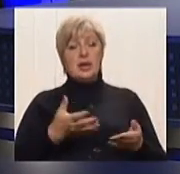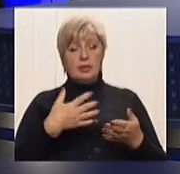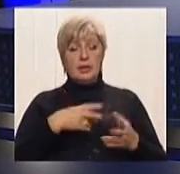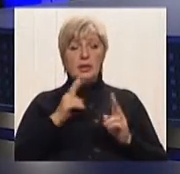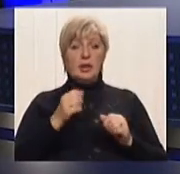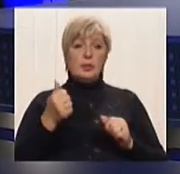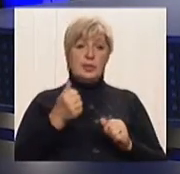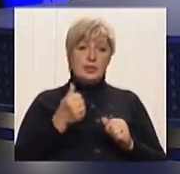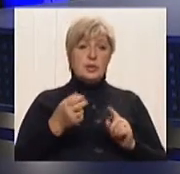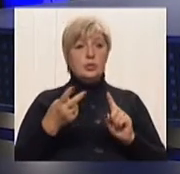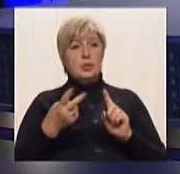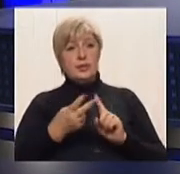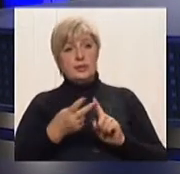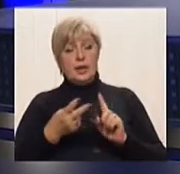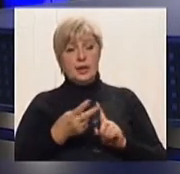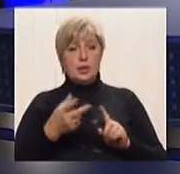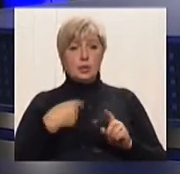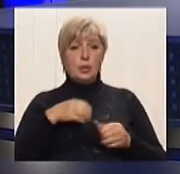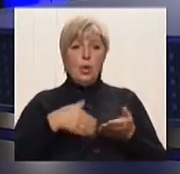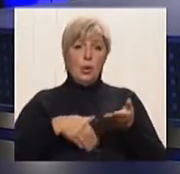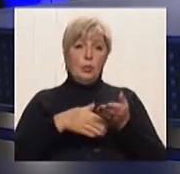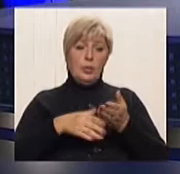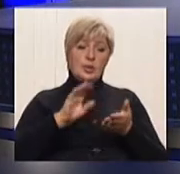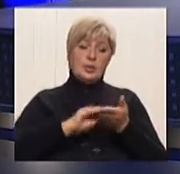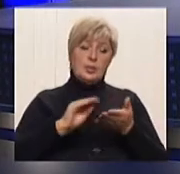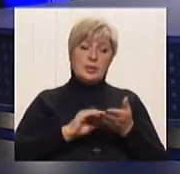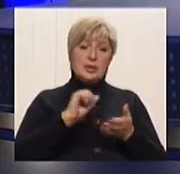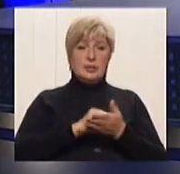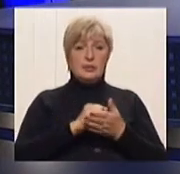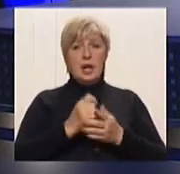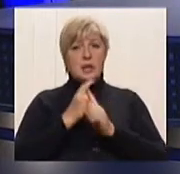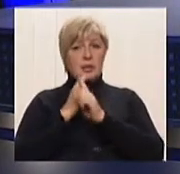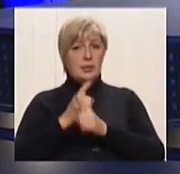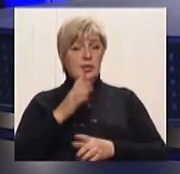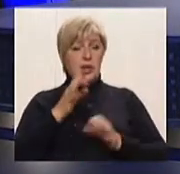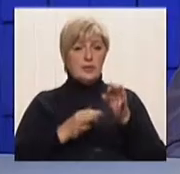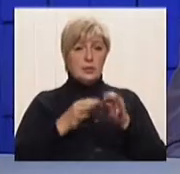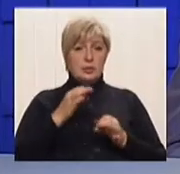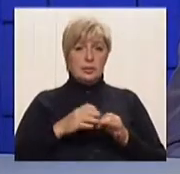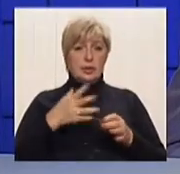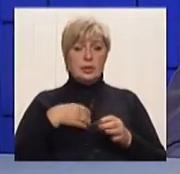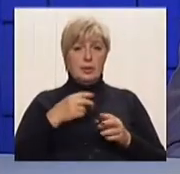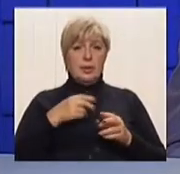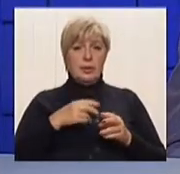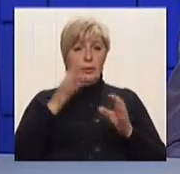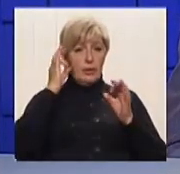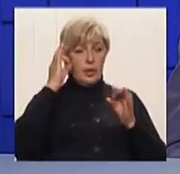правову допомогу, тобто написання документів, сопровождати в судах ми можемо в качі третього лиця обіців.